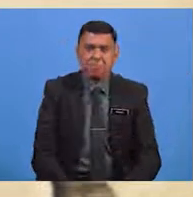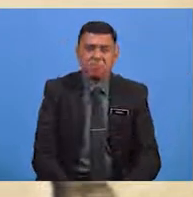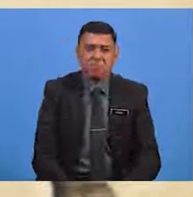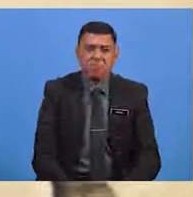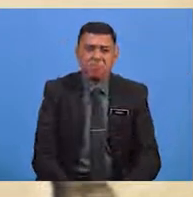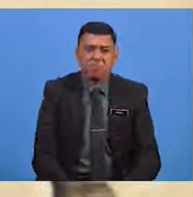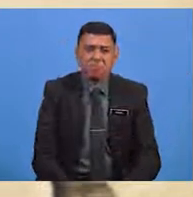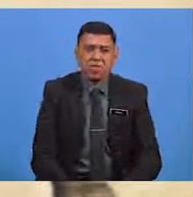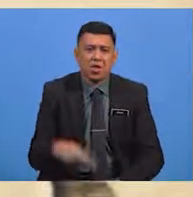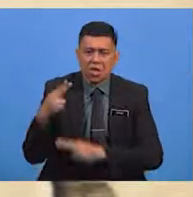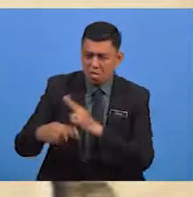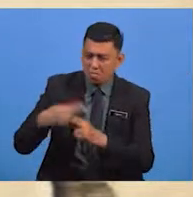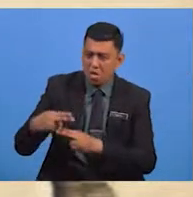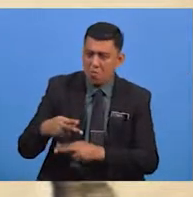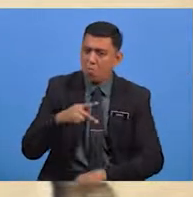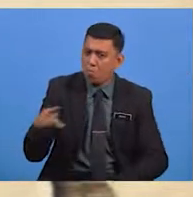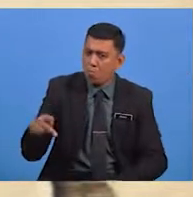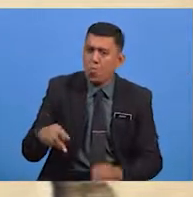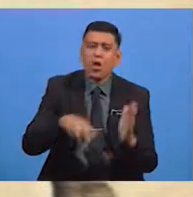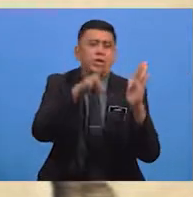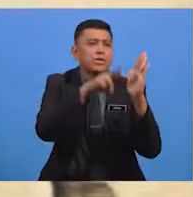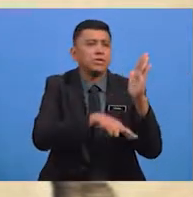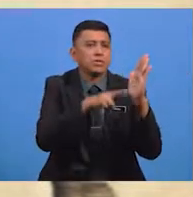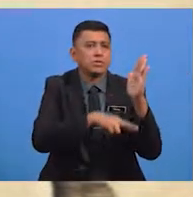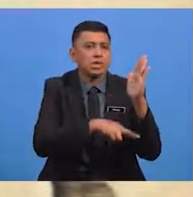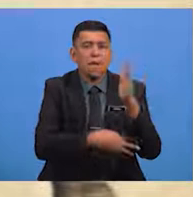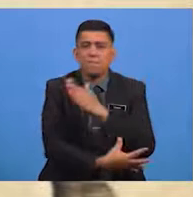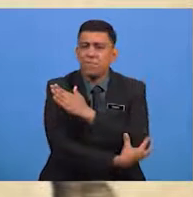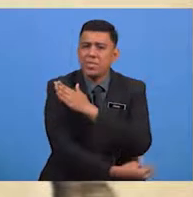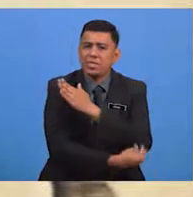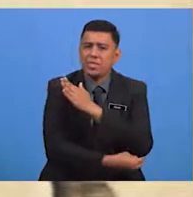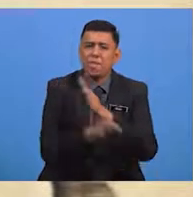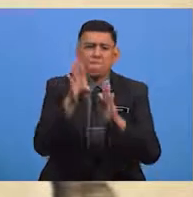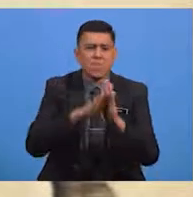Hemat pun rendah da'if berserta